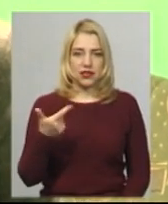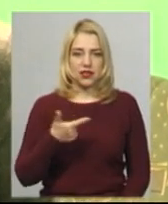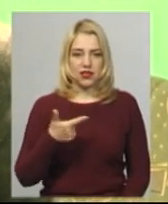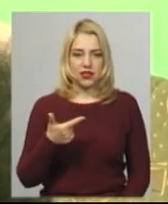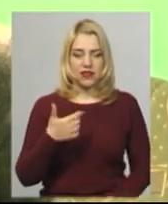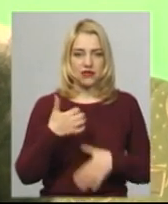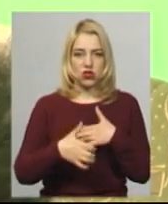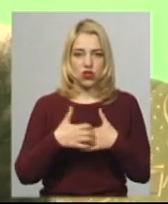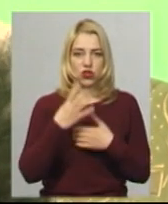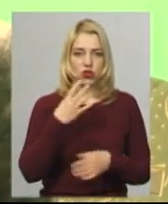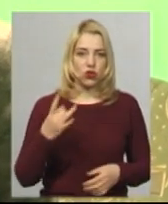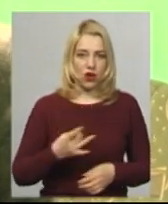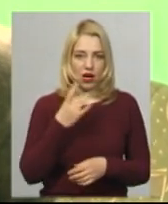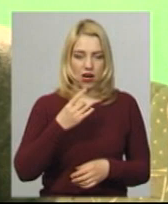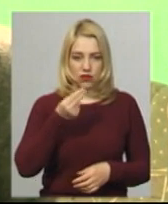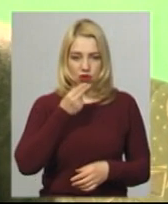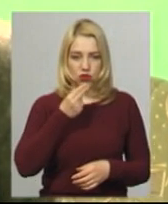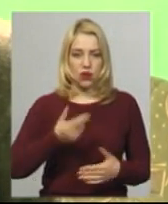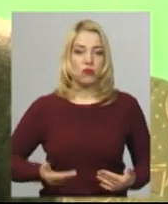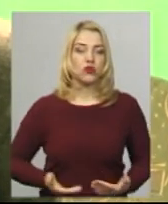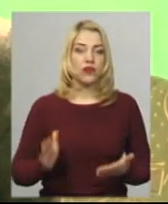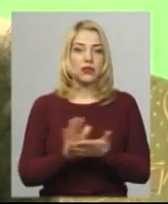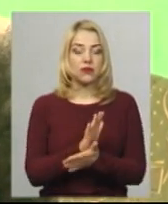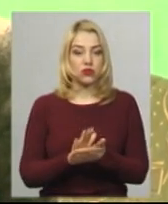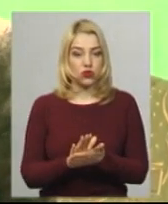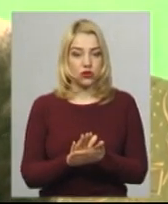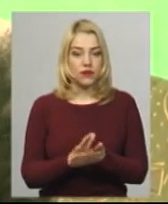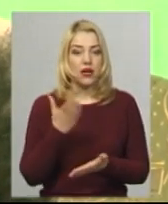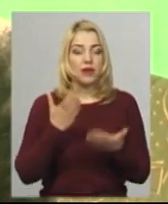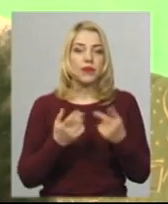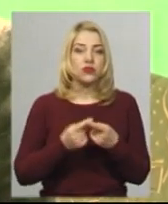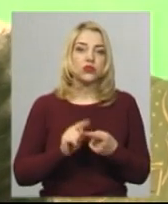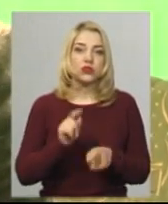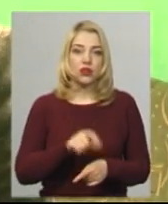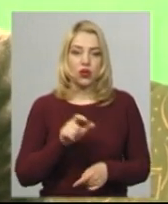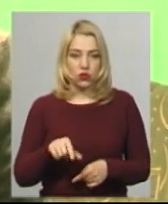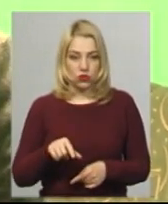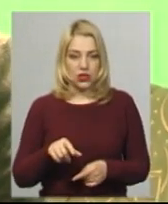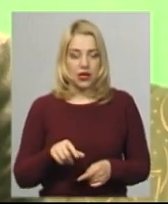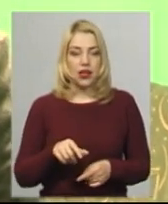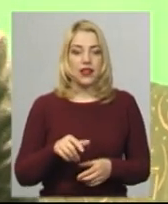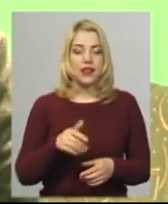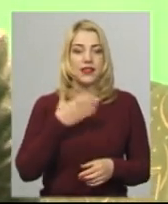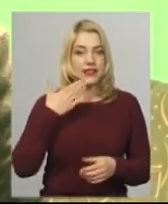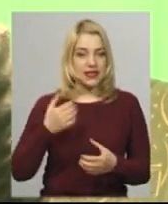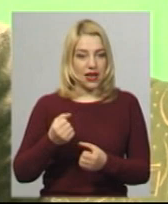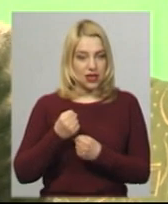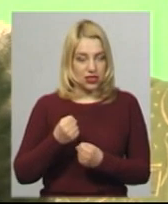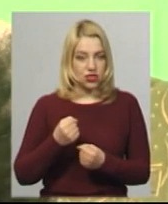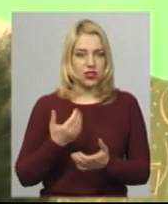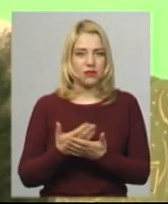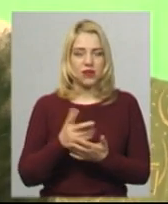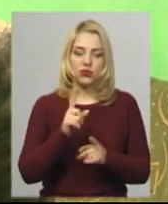4-разове харчування. Проживання буде безкоштовне. Якщо це люди верств незахищених, тобто з